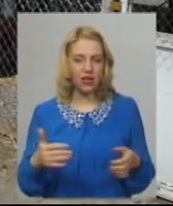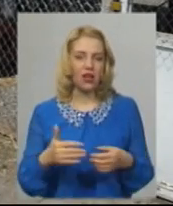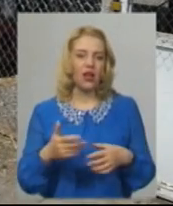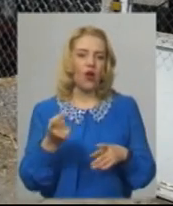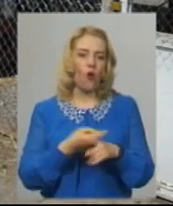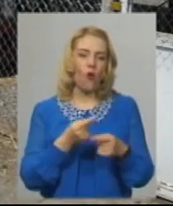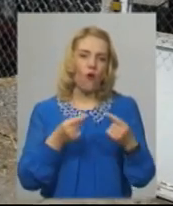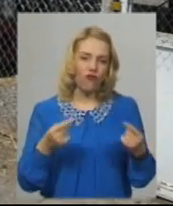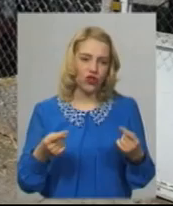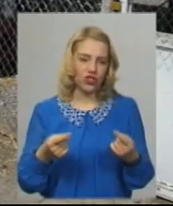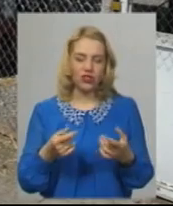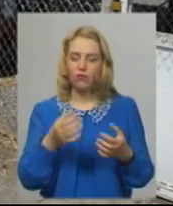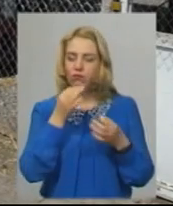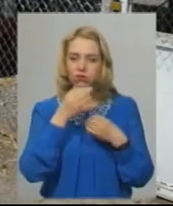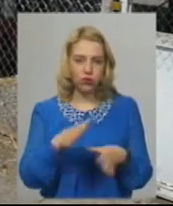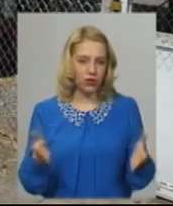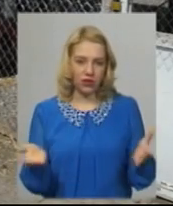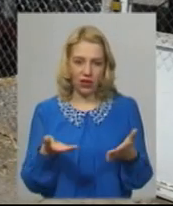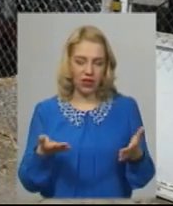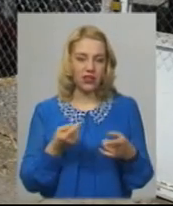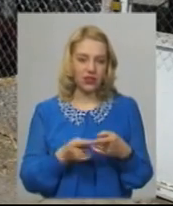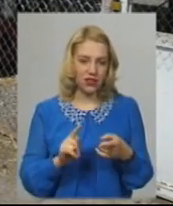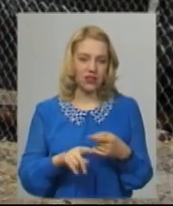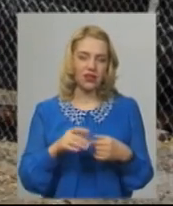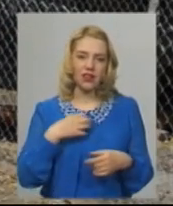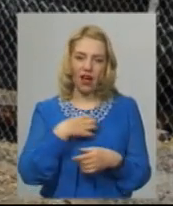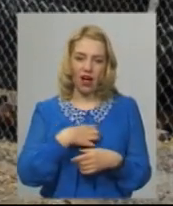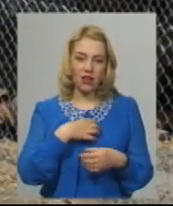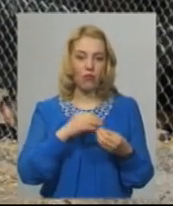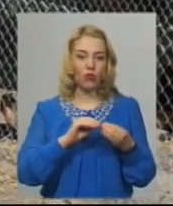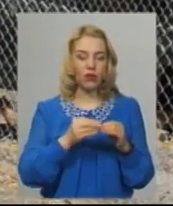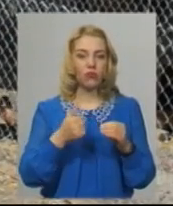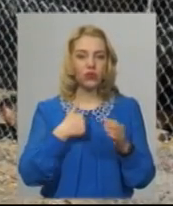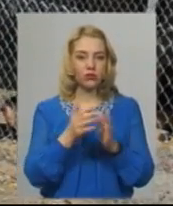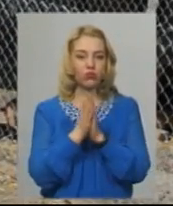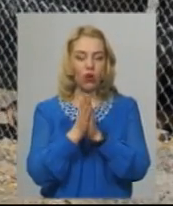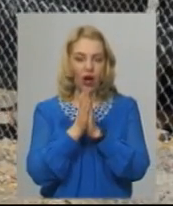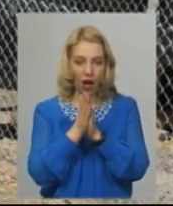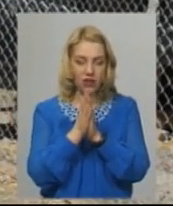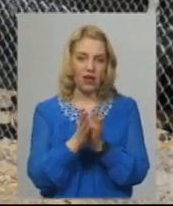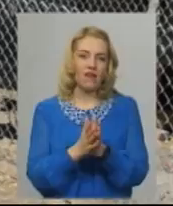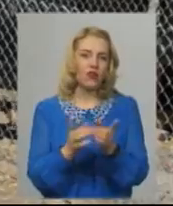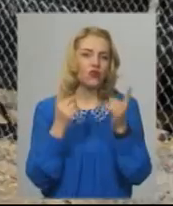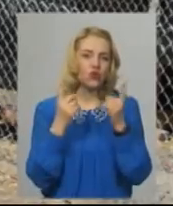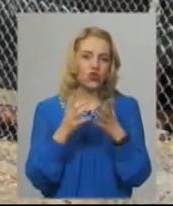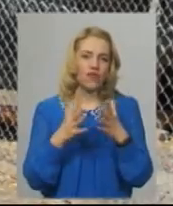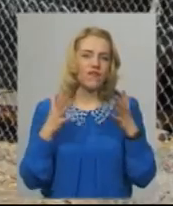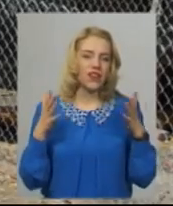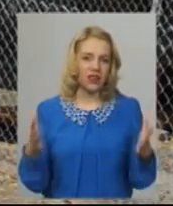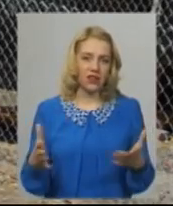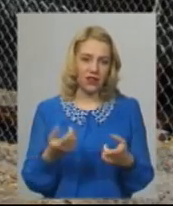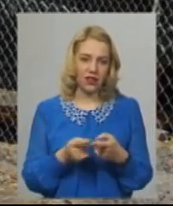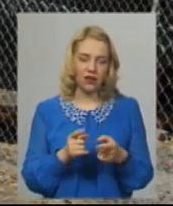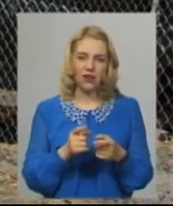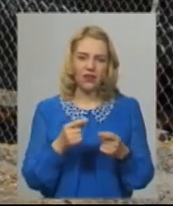фрукти будь-які. Оце зараз нагальна проблема, у нас прохання дуже велике. Люди не купляйте це м'ясо,